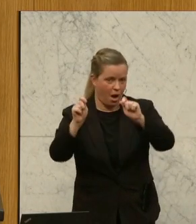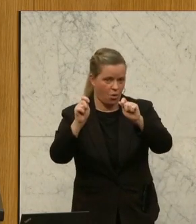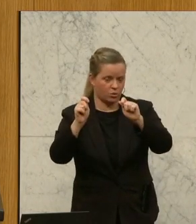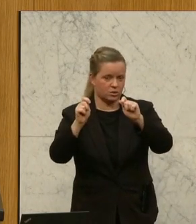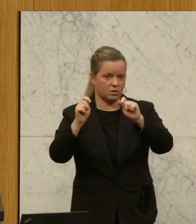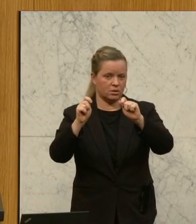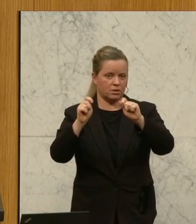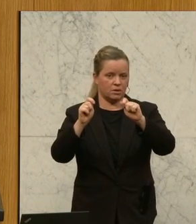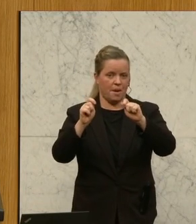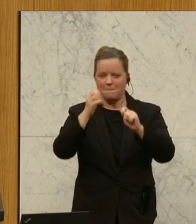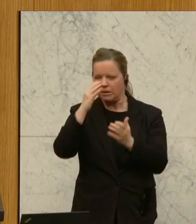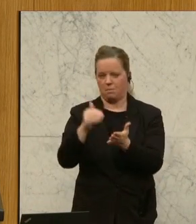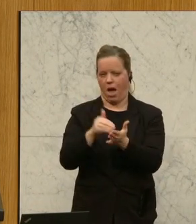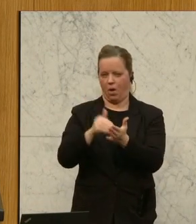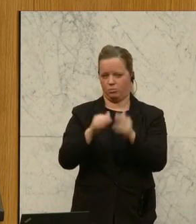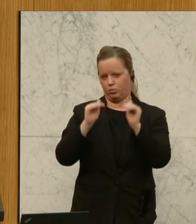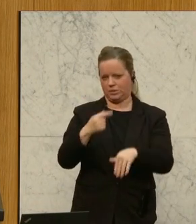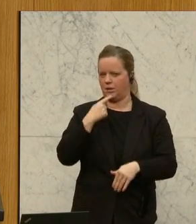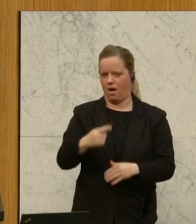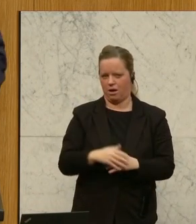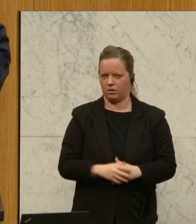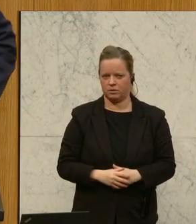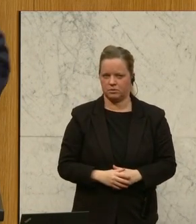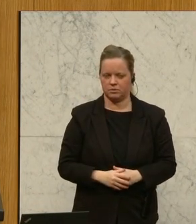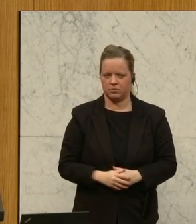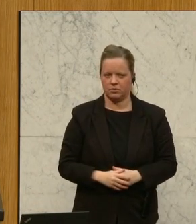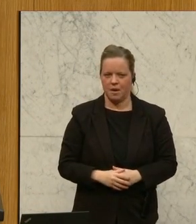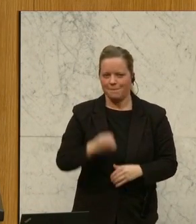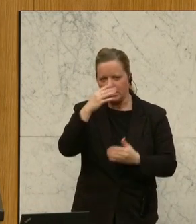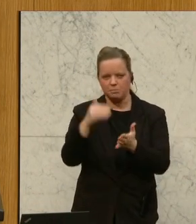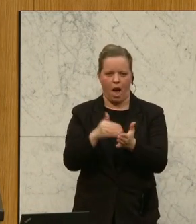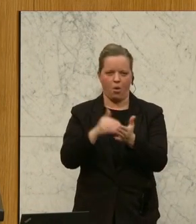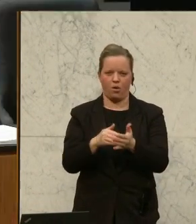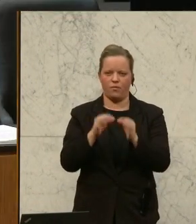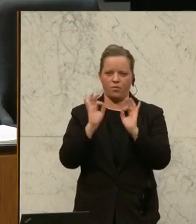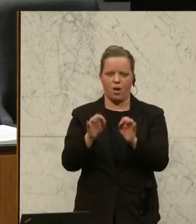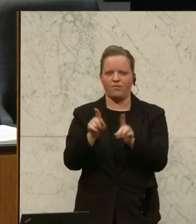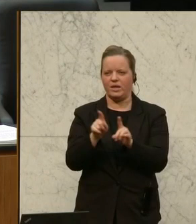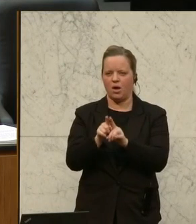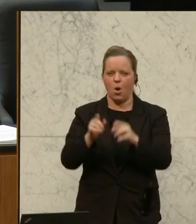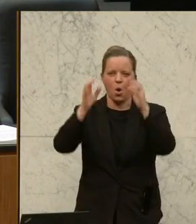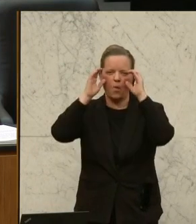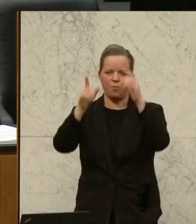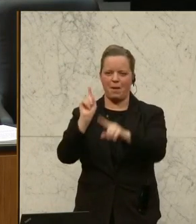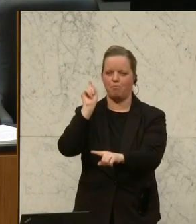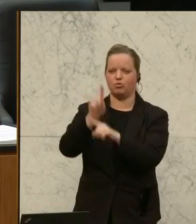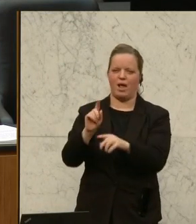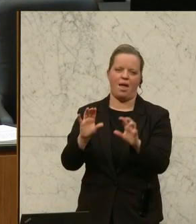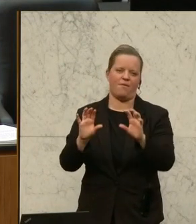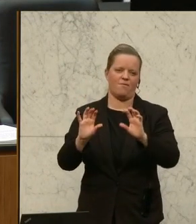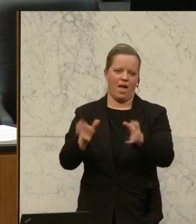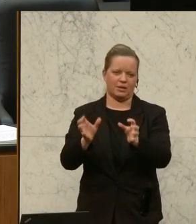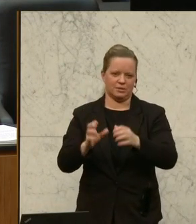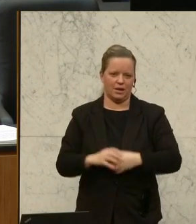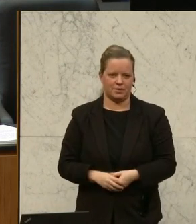ummissbraucht hat, muss man in Wahrheit sagen, zu einem ÖVP-Bestellfernsehen. Ich sage Ihnen eines,